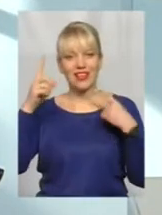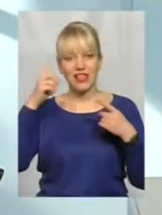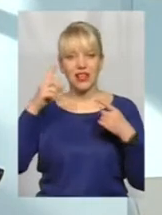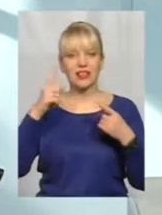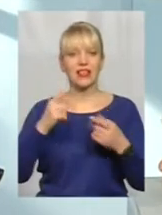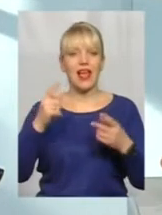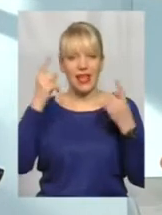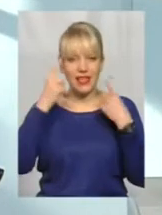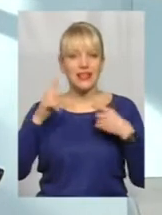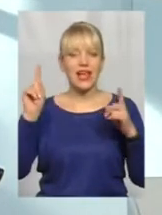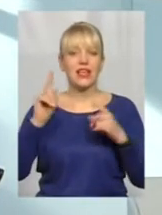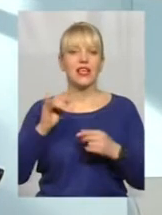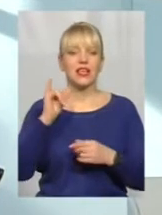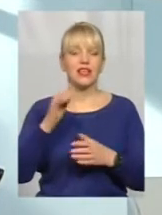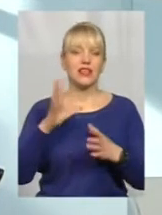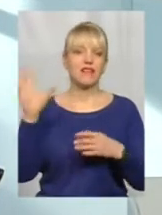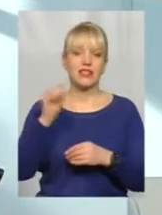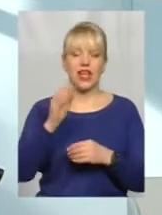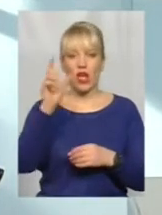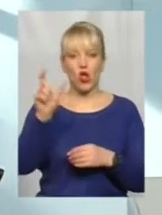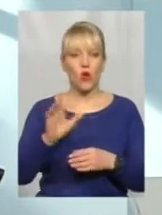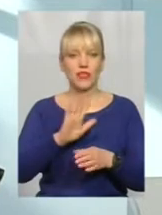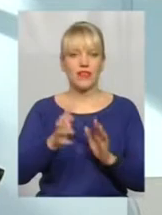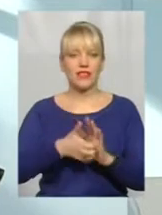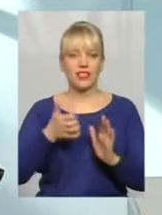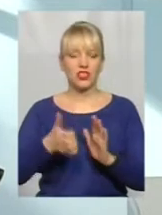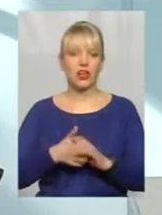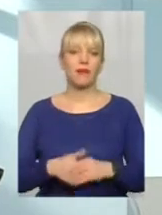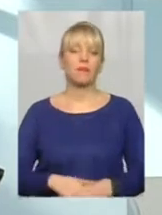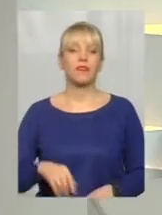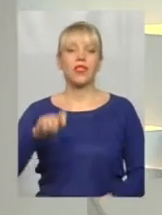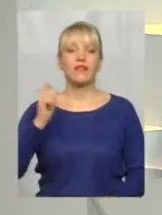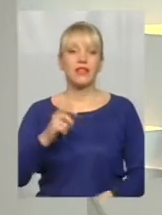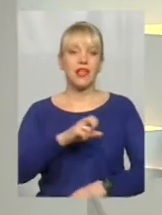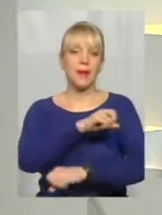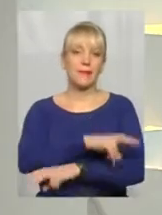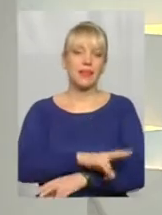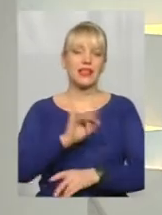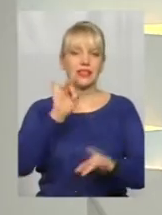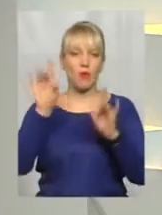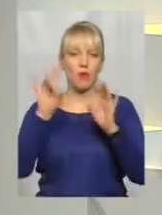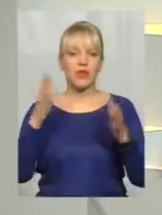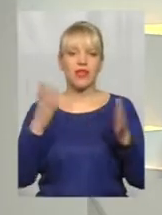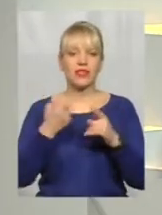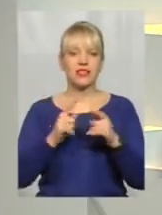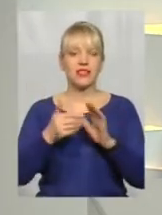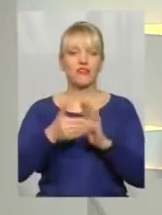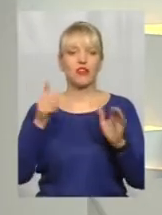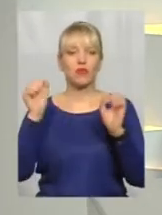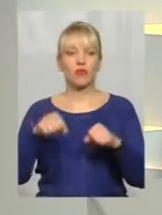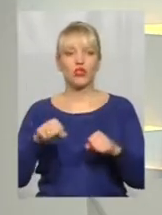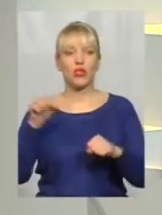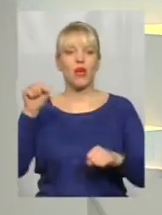Ну, на жаль, на все його не вистачає. От війна, бідність і популізм. Який із цих викликів можна